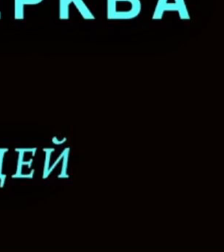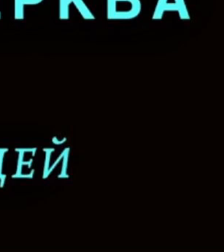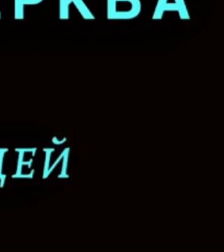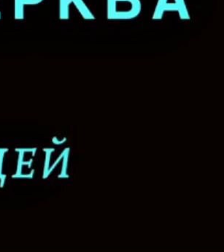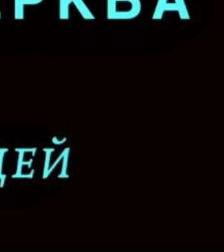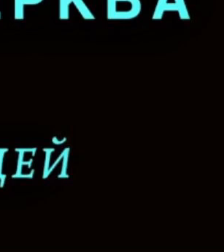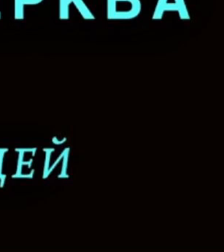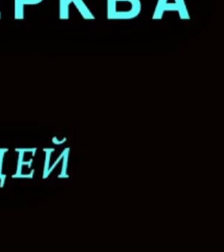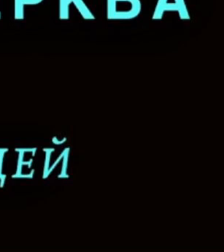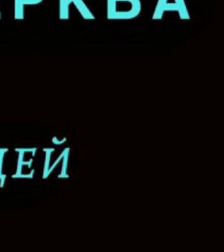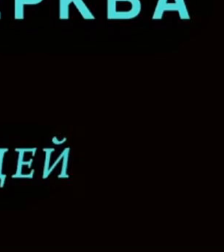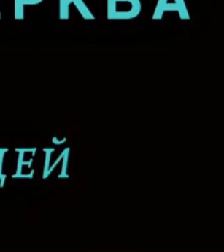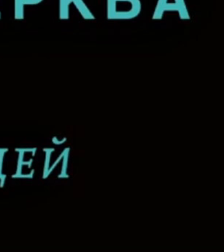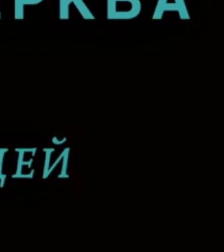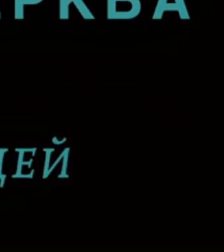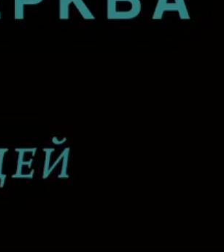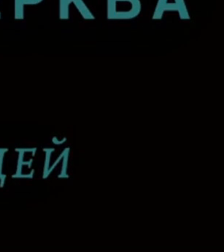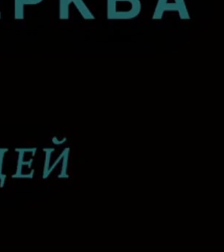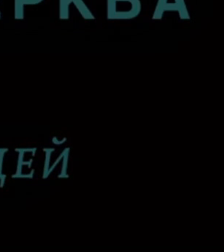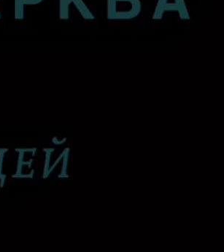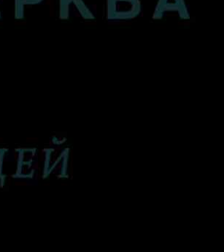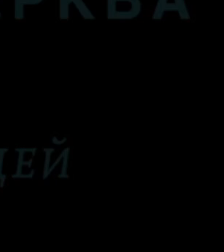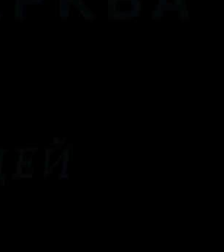следует... Продолжение следует...